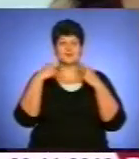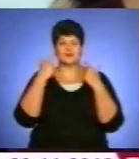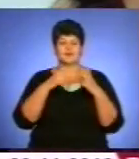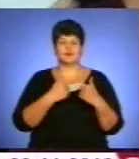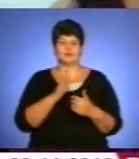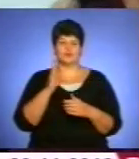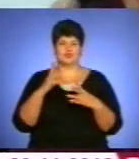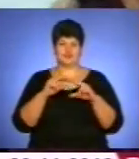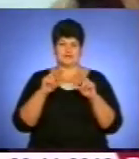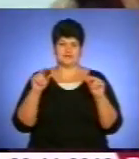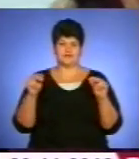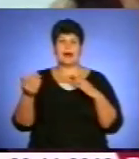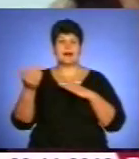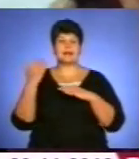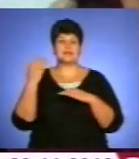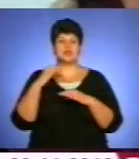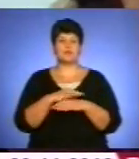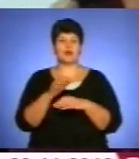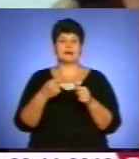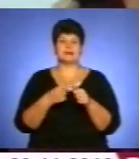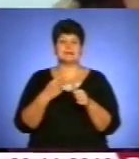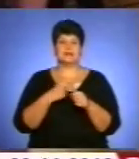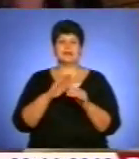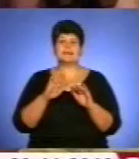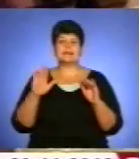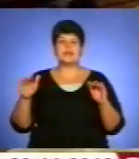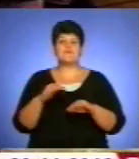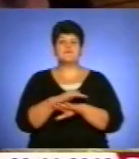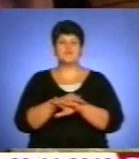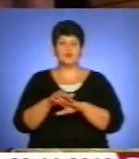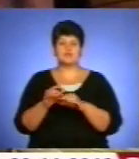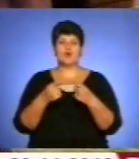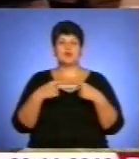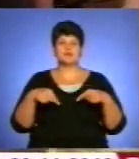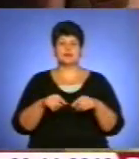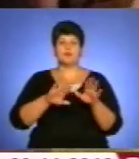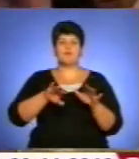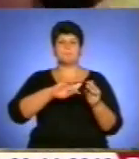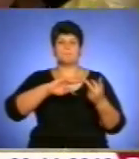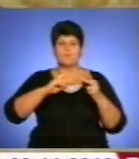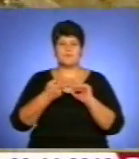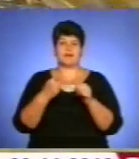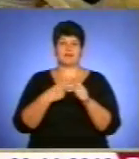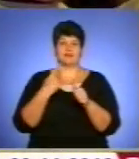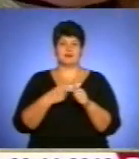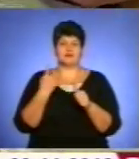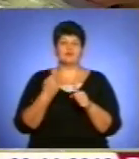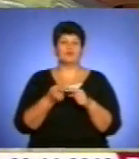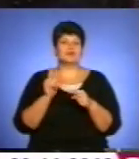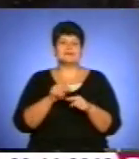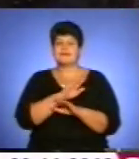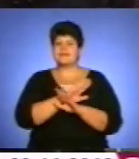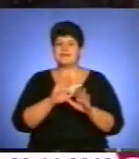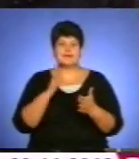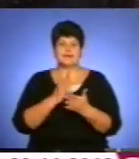щасливими. Раніше проєкт називався «Діти вулиці», однак організатори згодом змінили назву, оскільки це далеко не є